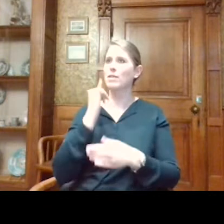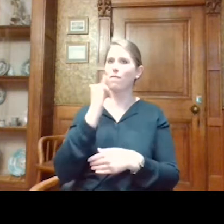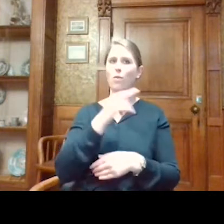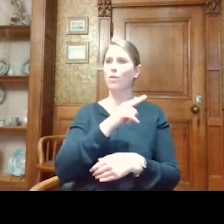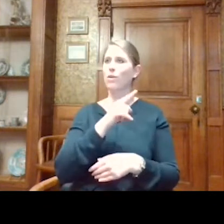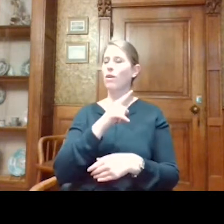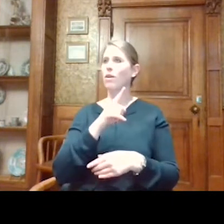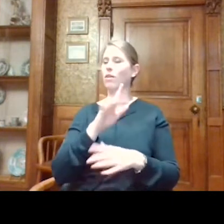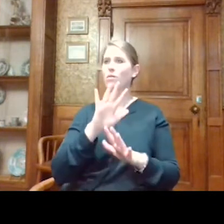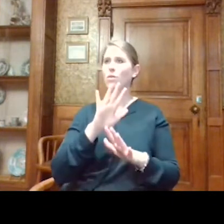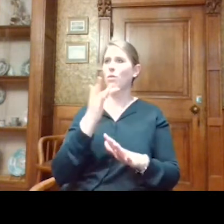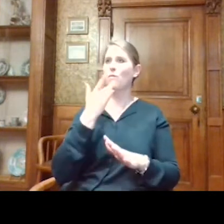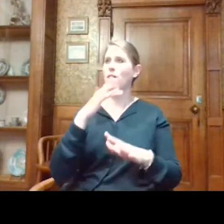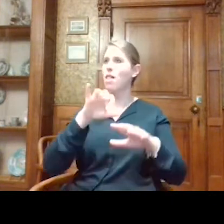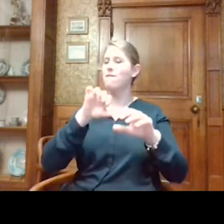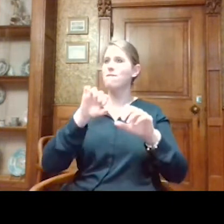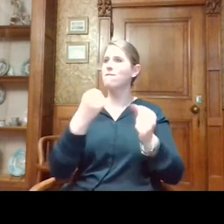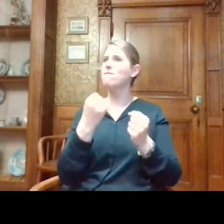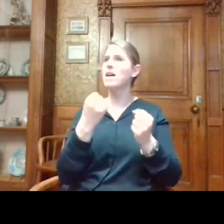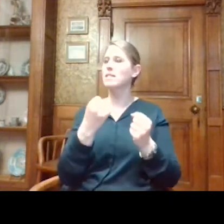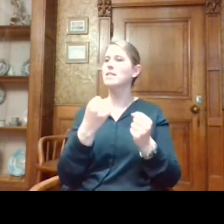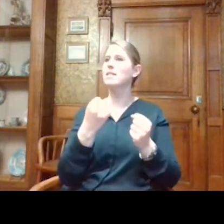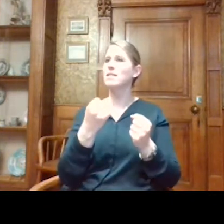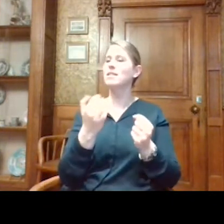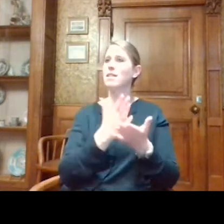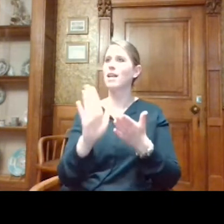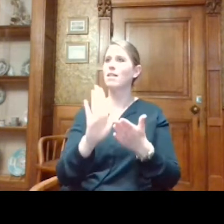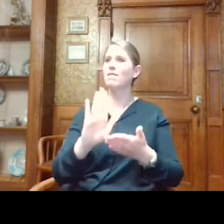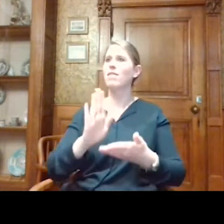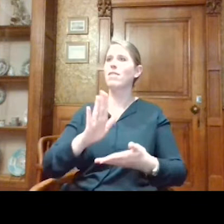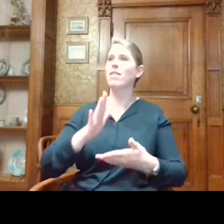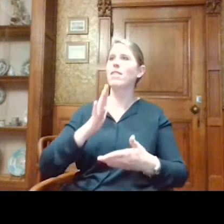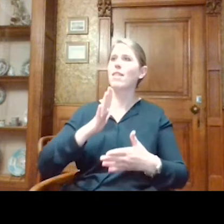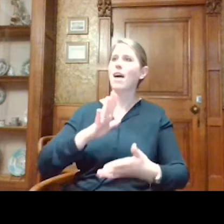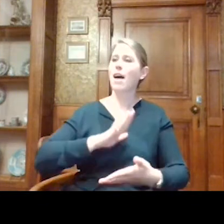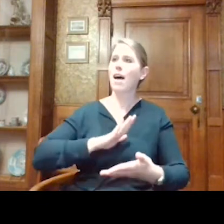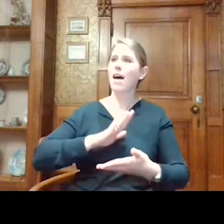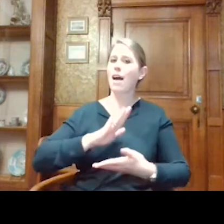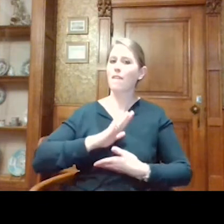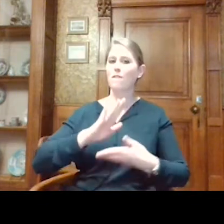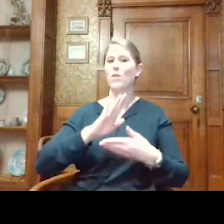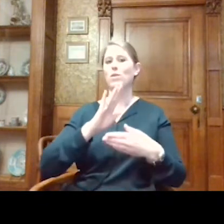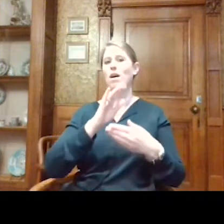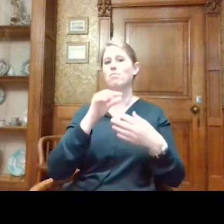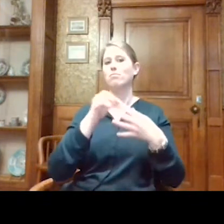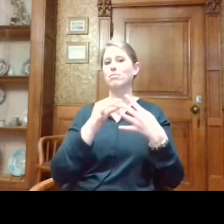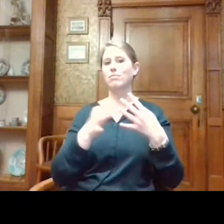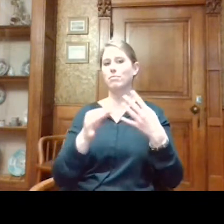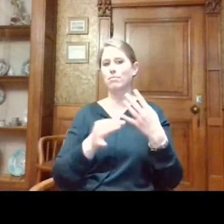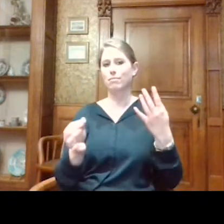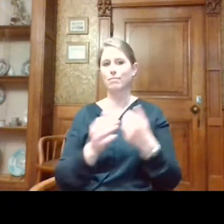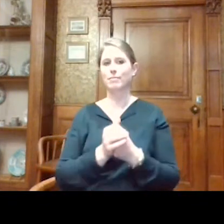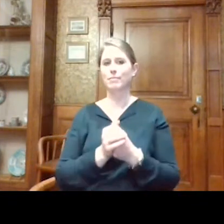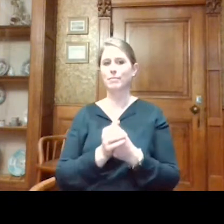te voorzien dat dat een vast onderdeel wordt van alle erfgoedelementen die we zouden opnemen in dat nieuwe